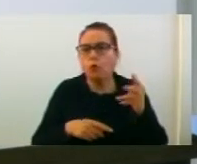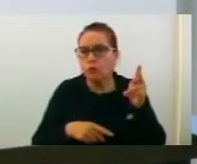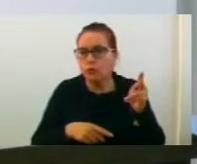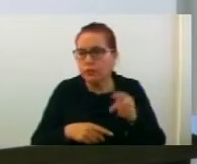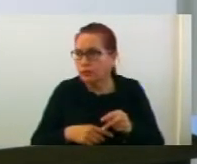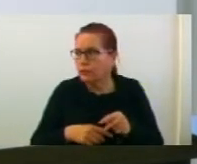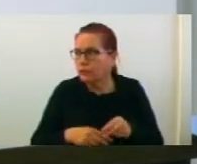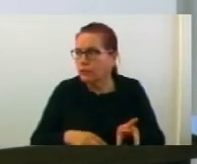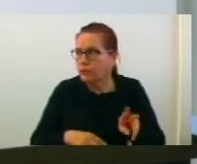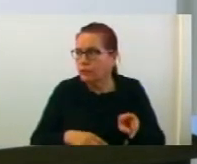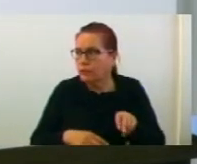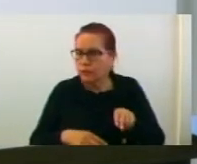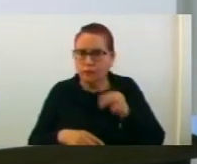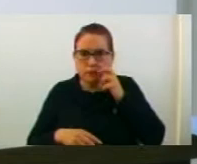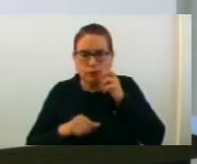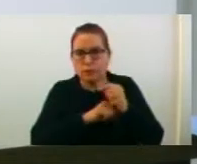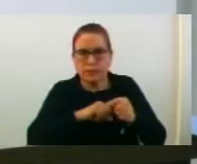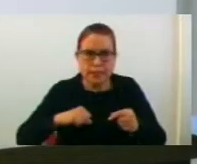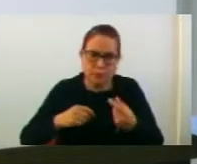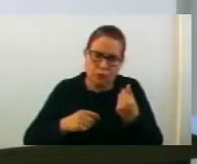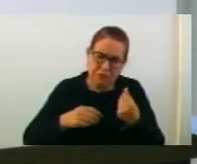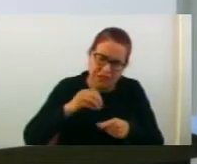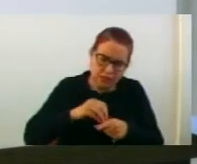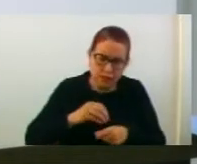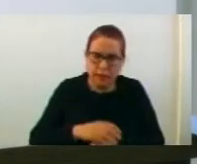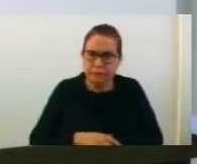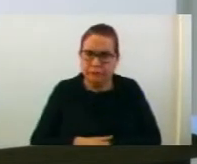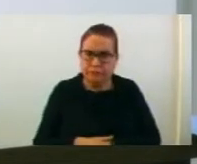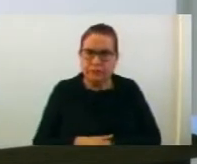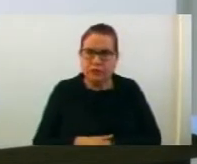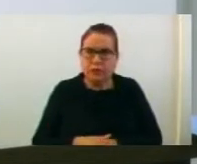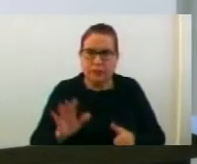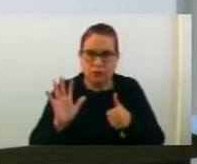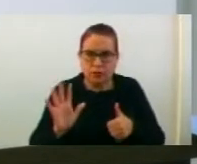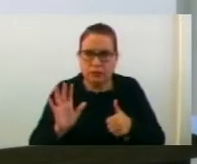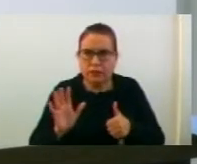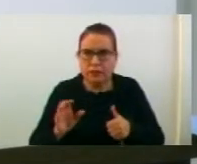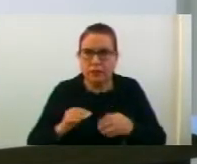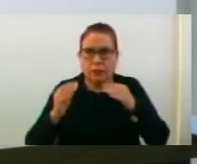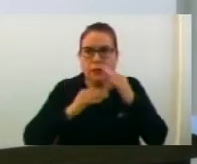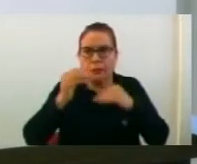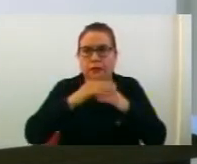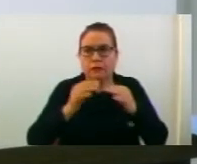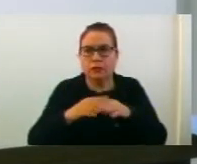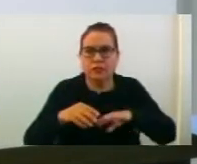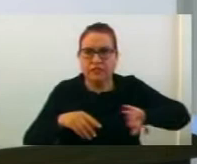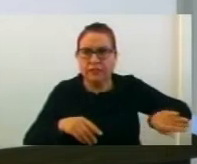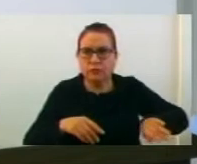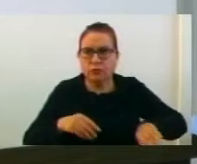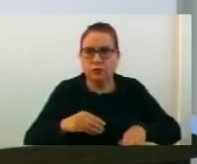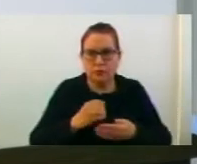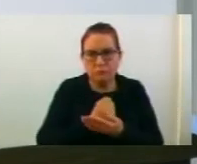Исто така по систем на самофинансиране. Во глава 6, урбанистички планови во населено место.